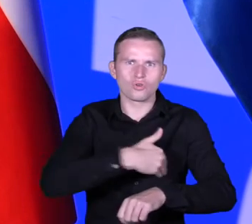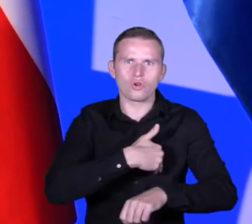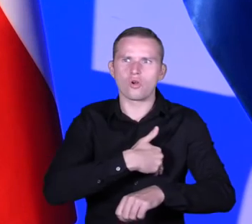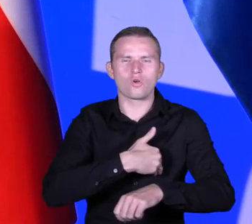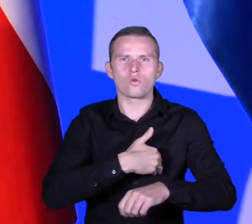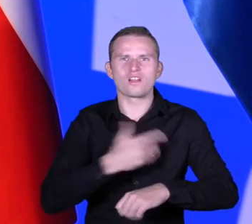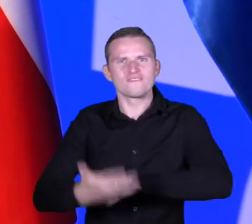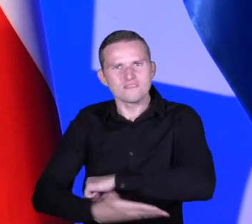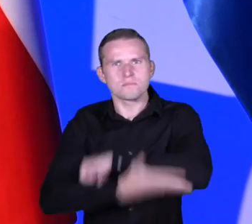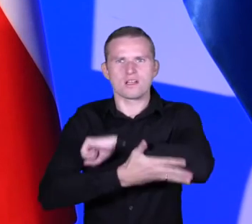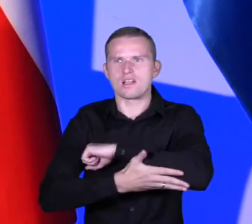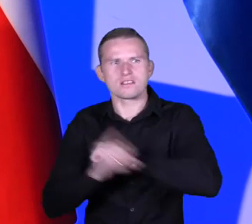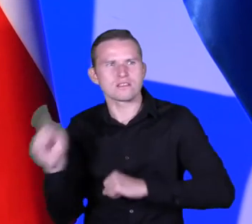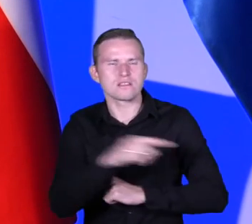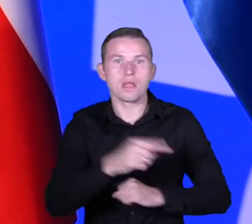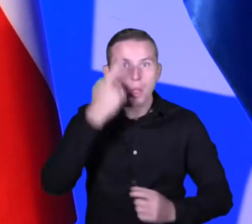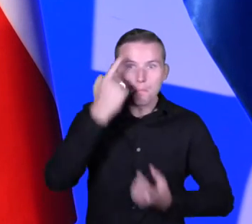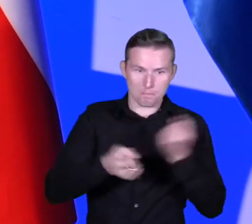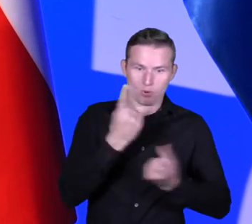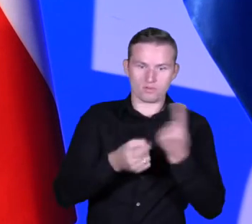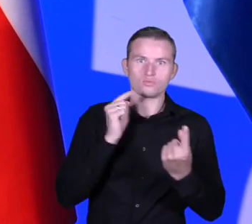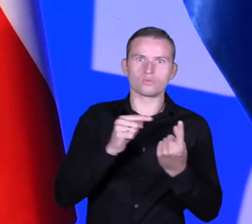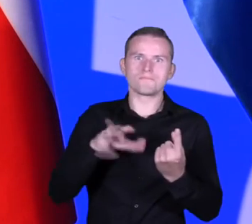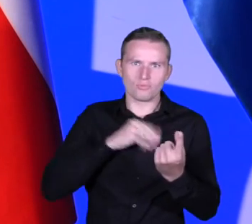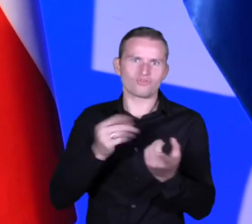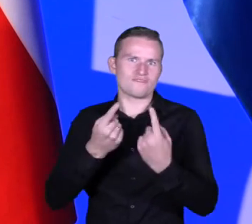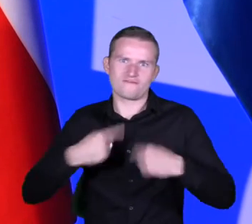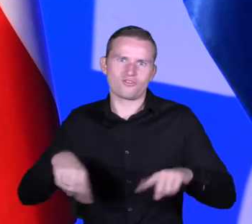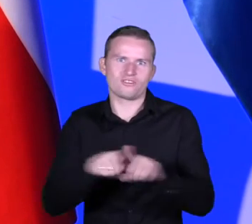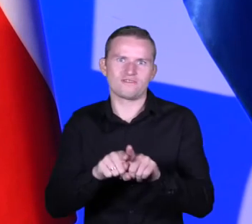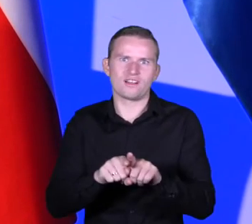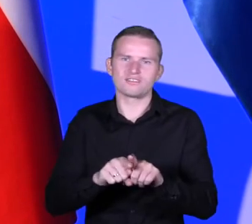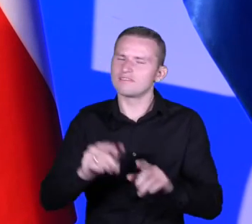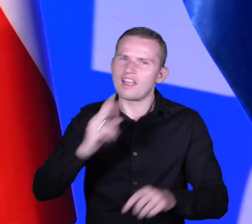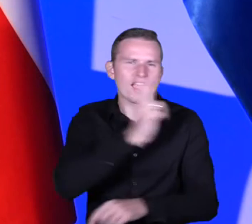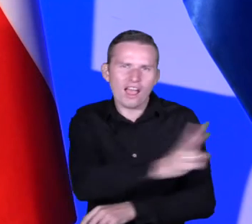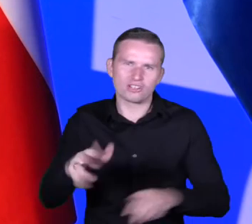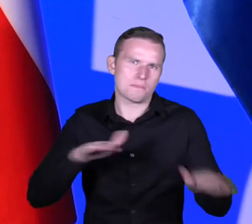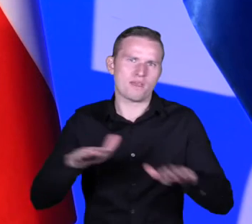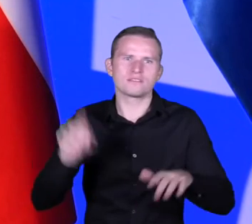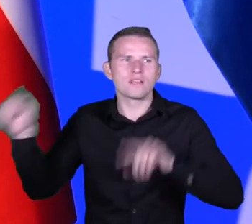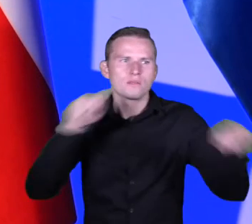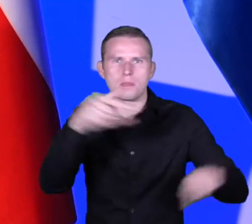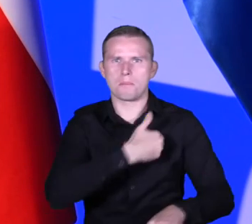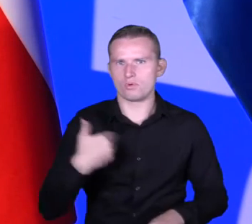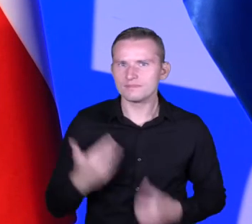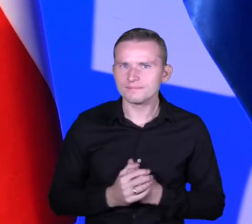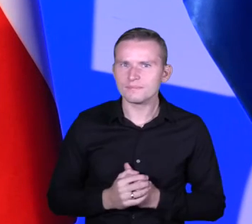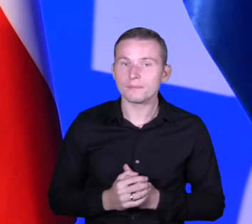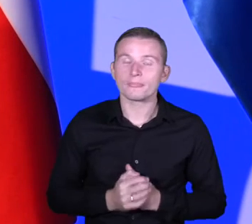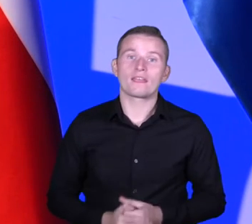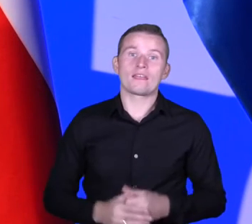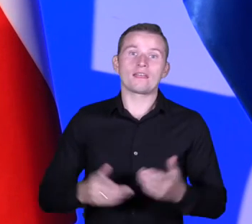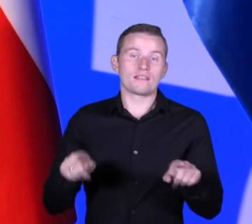wymyślone, to może być realizowane wszędzie, w każdym miejscu w Polsce. Kolejnymi elementami,